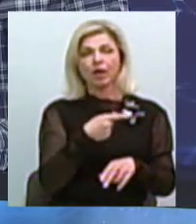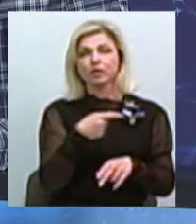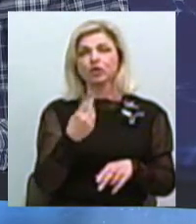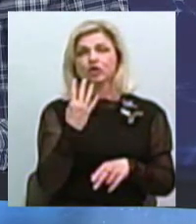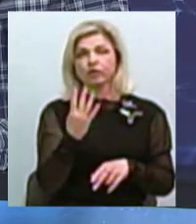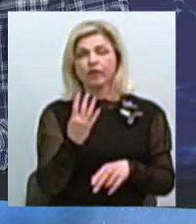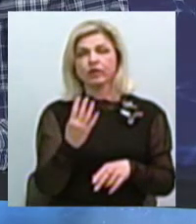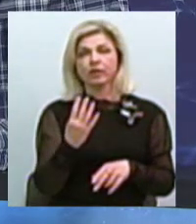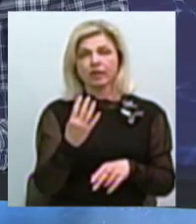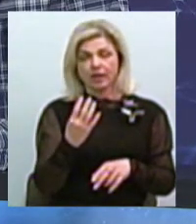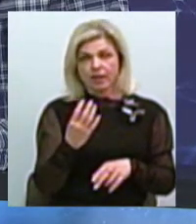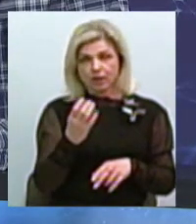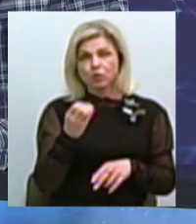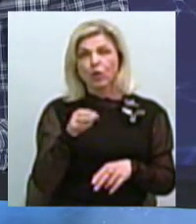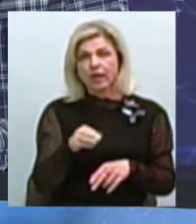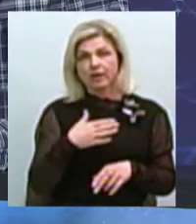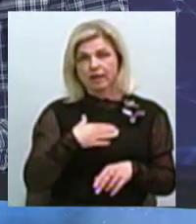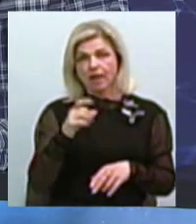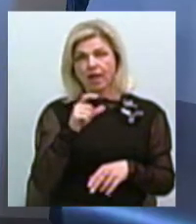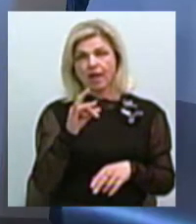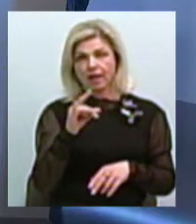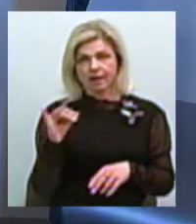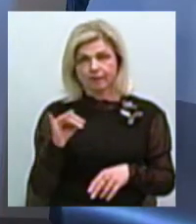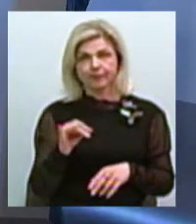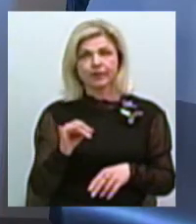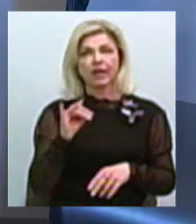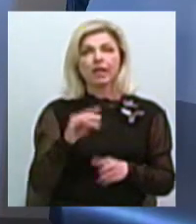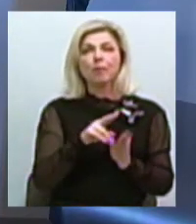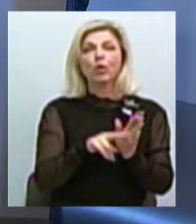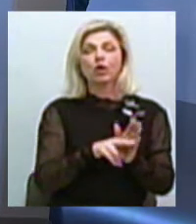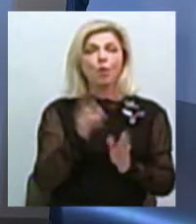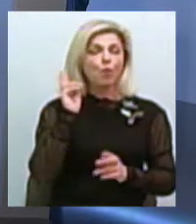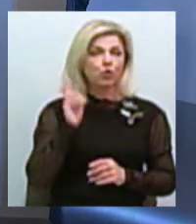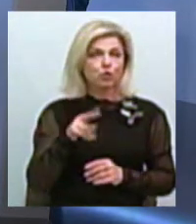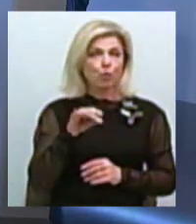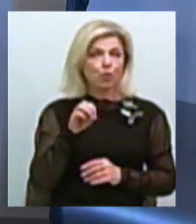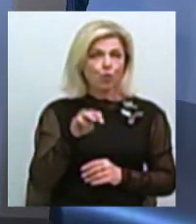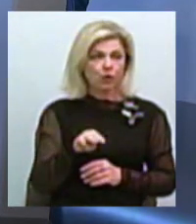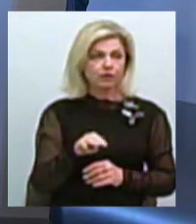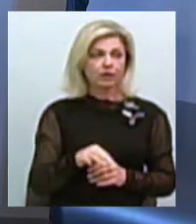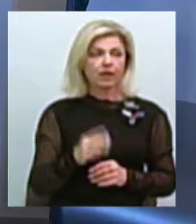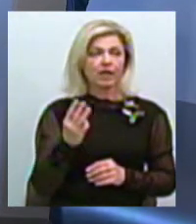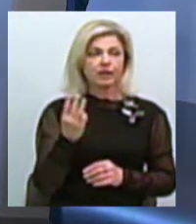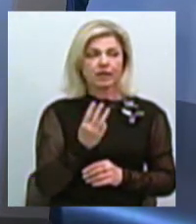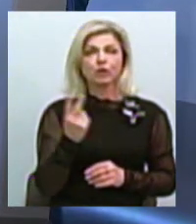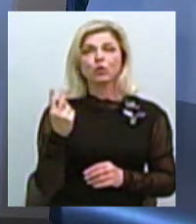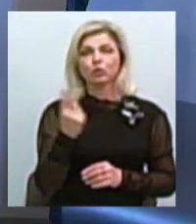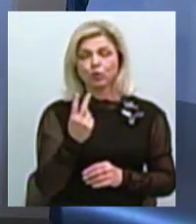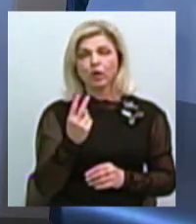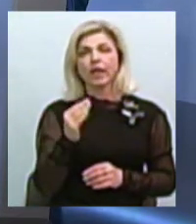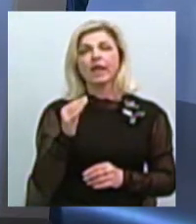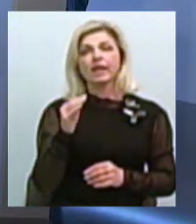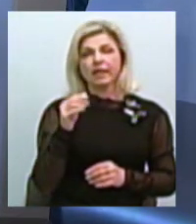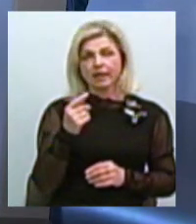.е. в урочищах Дикій сад, Фаліївка і в нинішньому морському порту. Доби Бронзи, 3-2 тисячоліття до н.е.